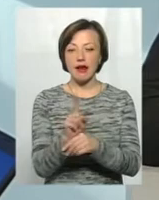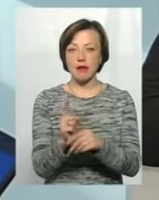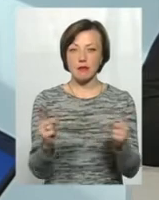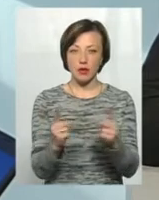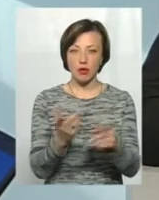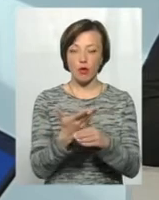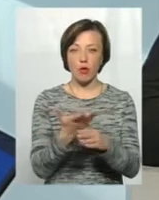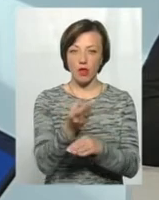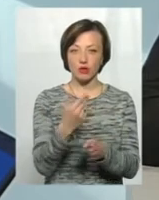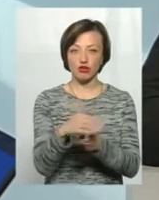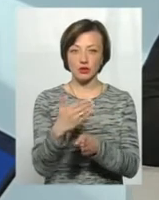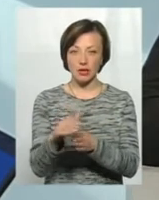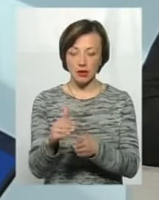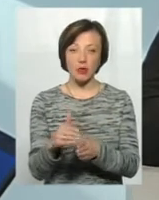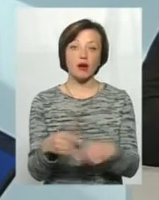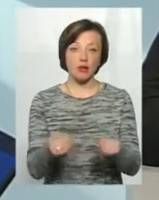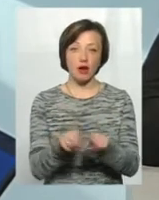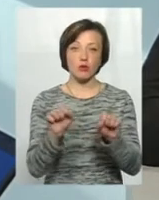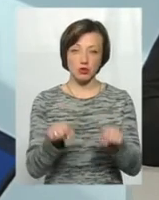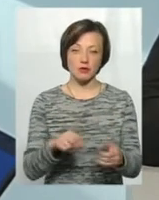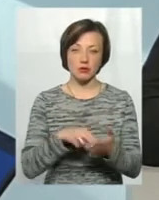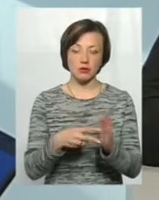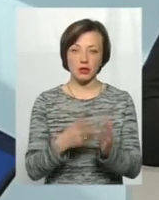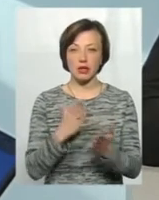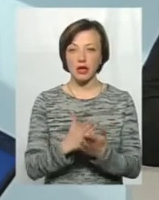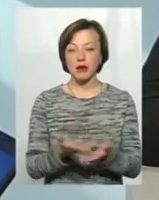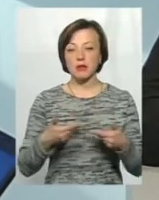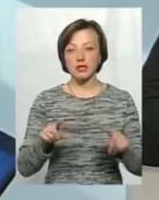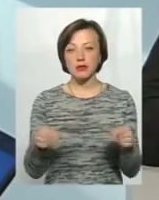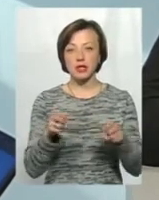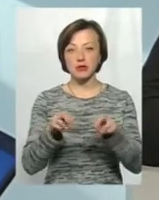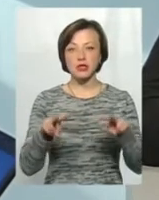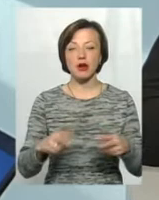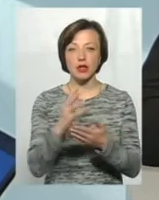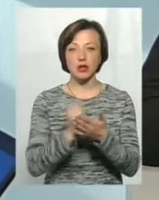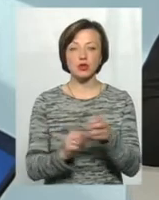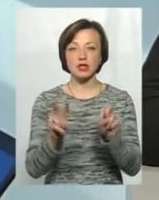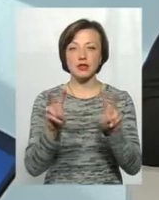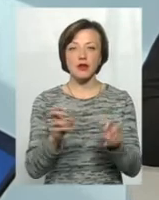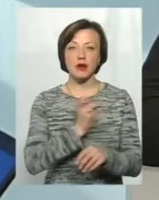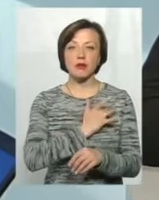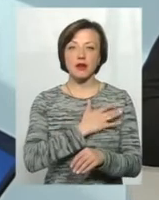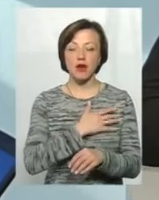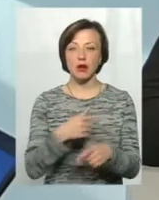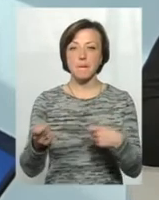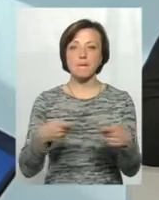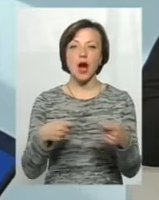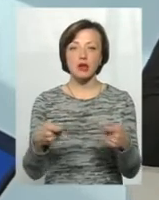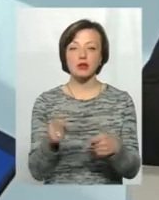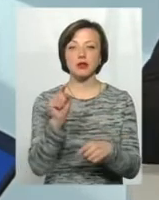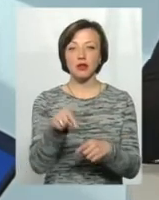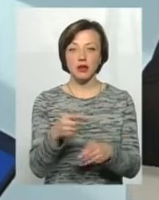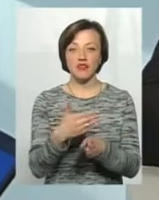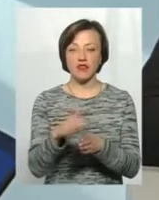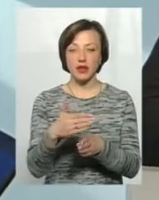в інтернет-магазинах, то така можливість передбачається. Більше того, ми створили спеціальний ресурс, він називається Приватмаркет, на якому